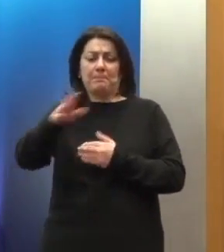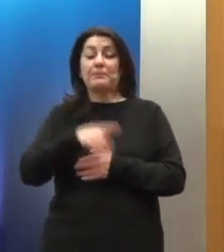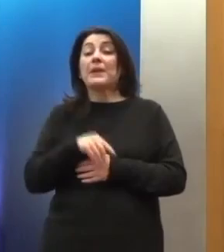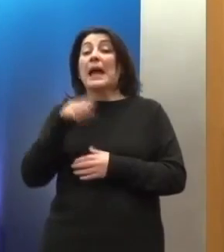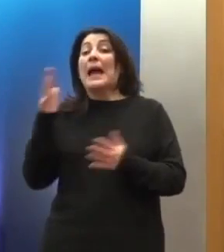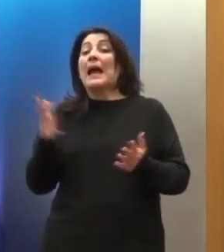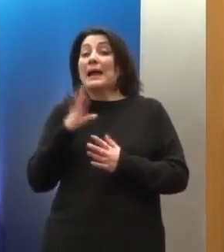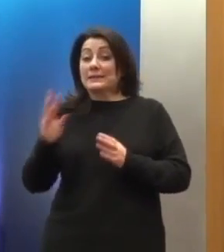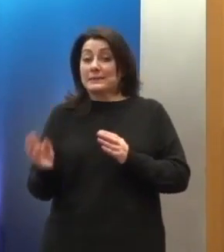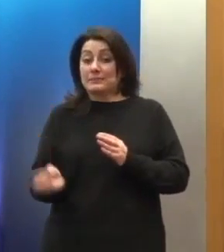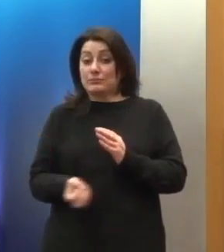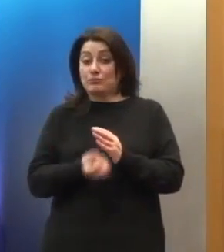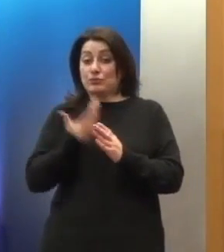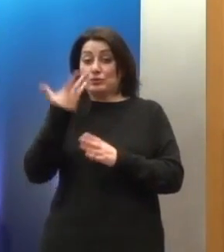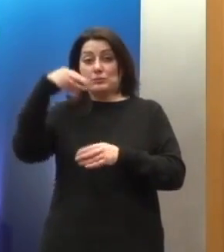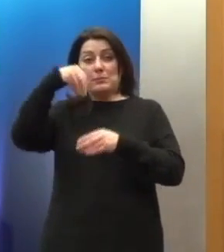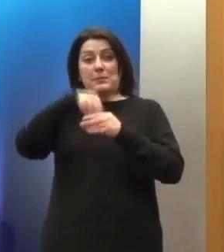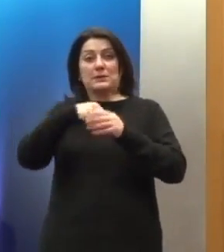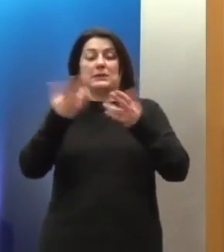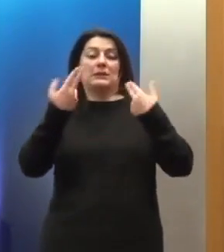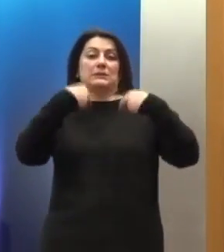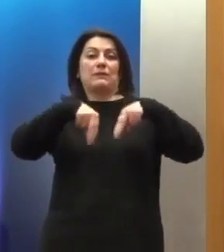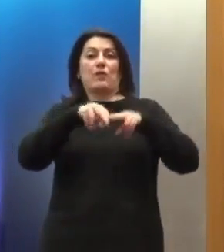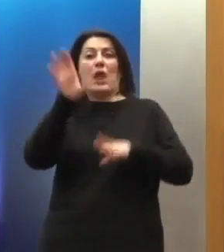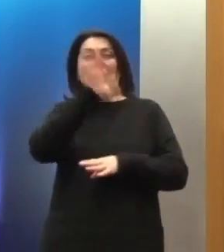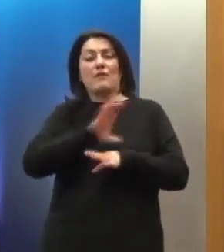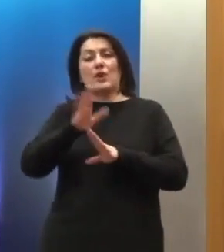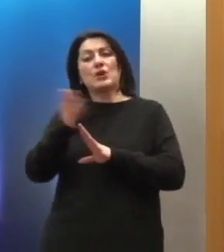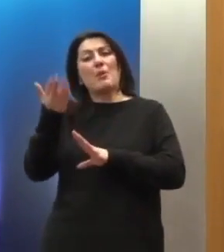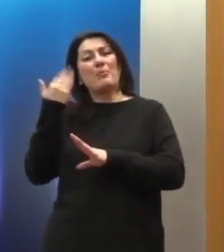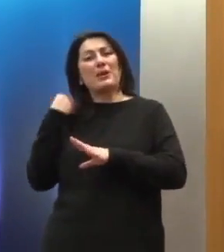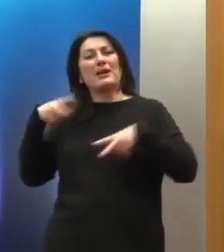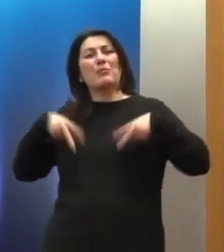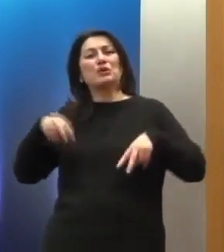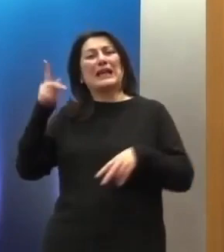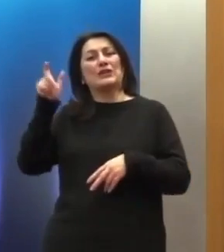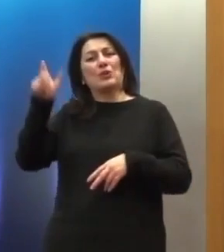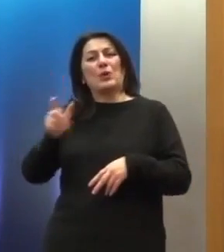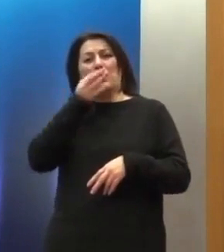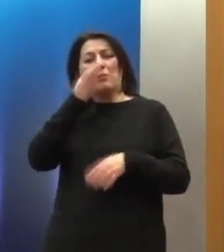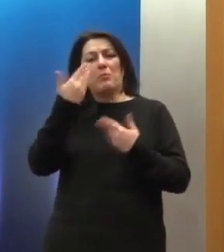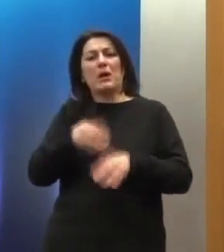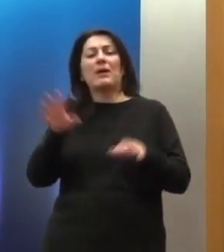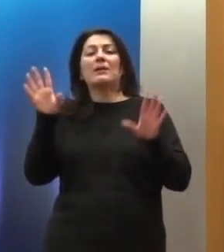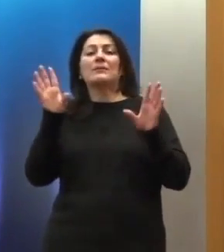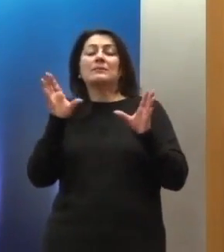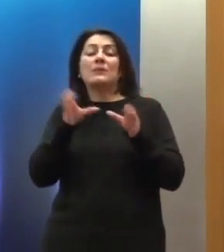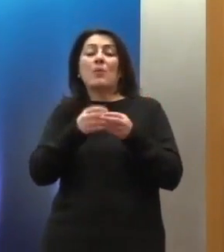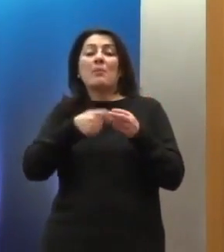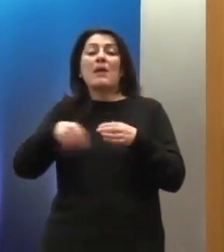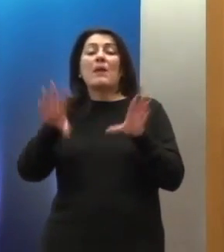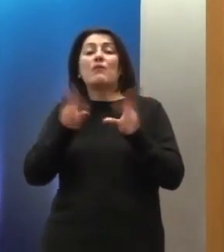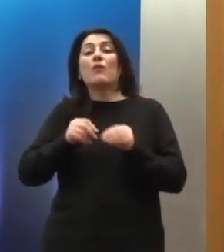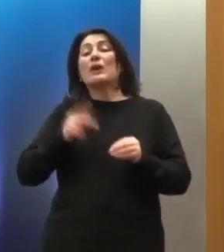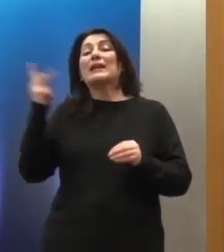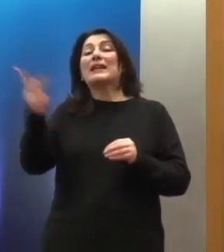στον χώρο του Συμβουλίου της Ευρώπης, στο οποίο αναφέρθηκε ιδιαίτερα και ο κ. Κατρούγκαλος, είναι τα θέματα των κοινωνικών δικαιωμάτων, για τα οποία υπήρξε μια